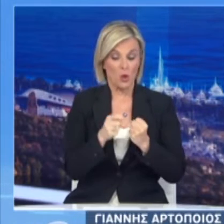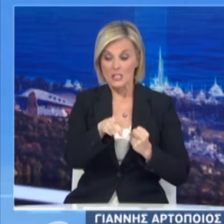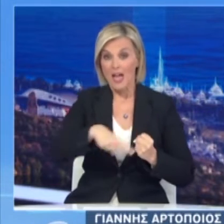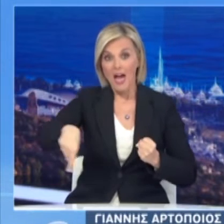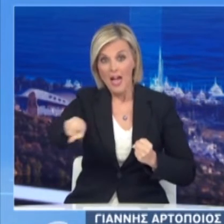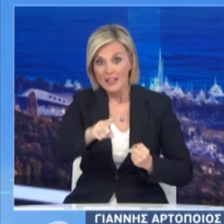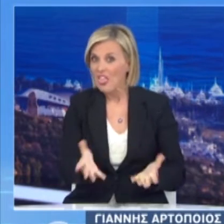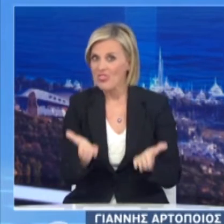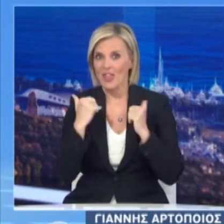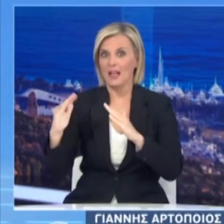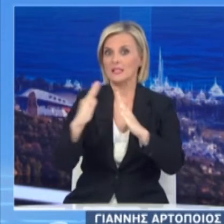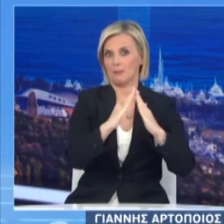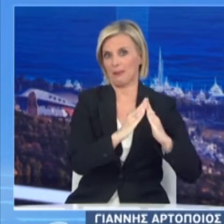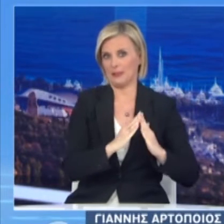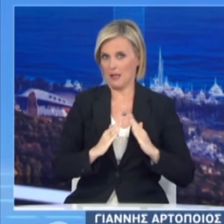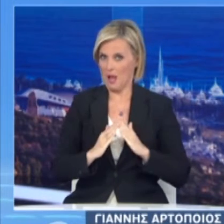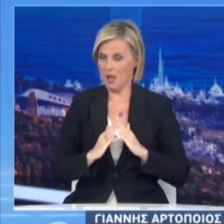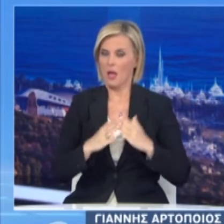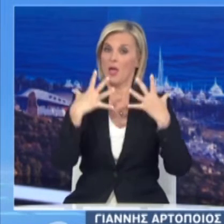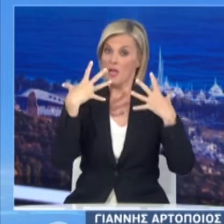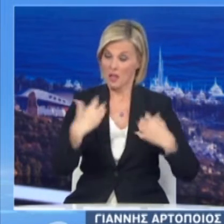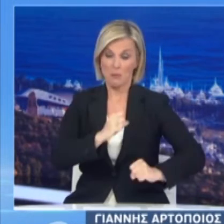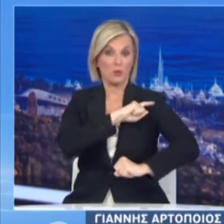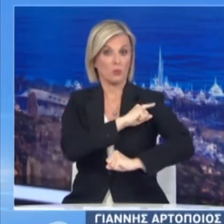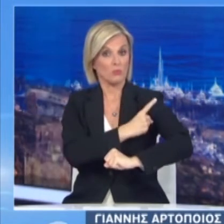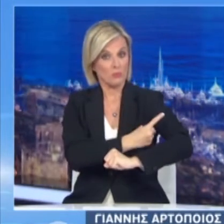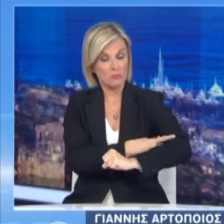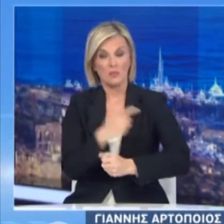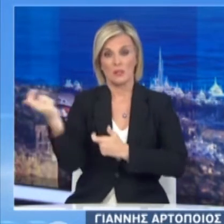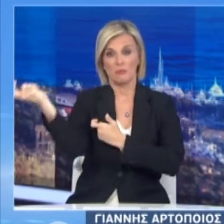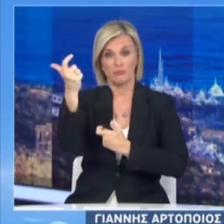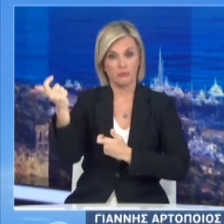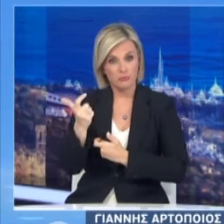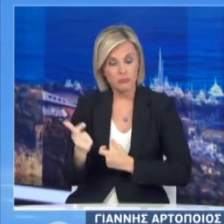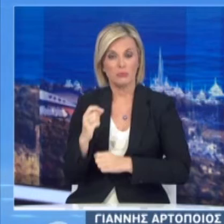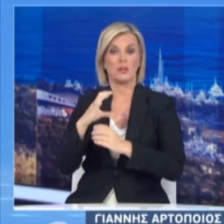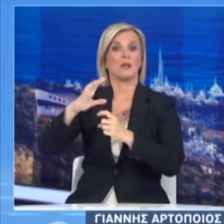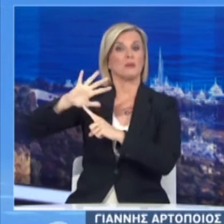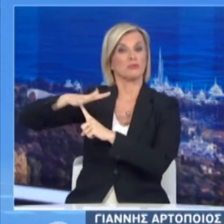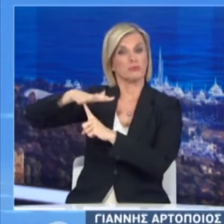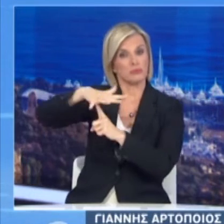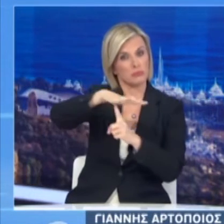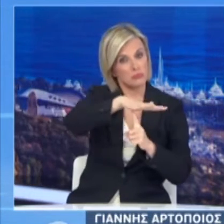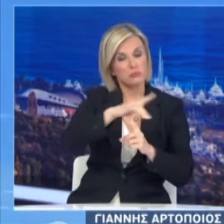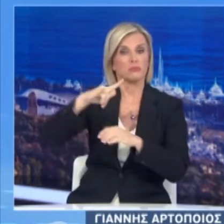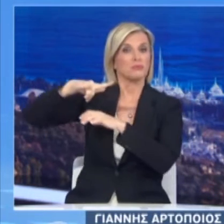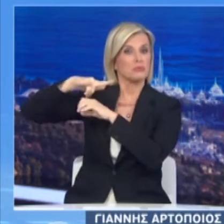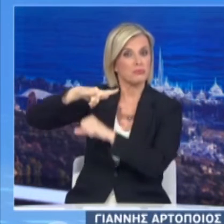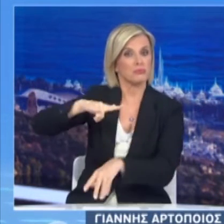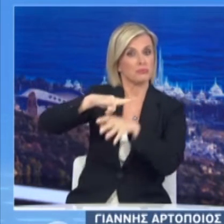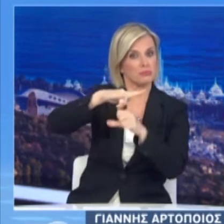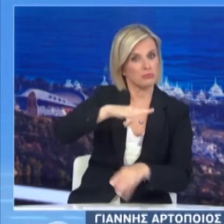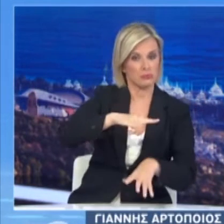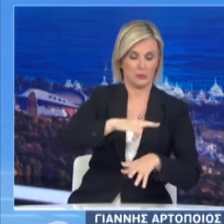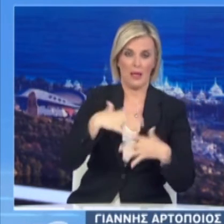ενώ για την αντιμετώπιση της επιχειρούν ισχυρές επίγειες και εναέρειες δυνάμεις. Για αύριο